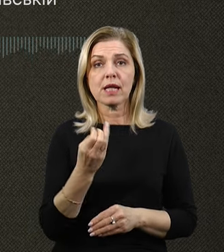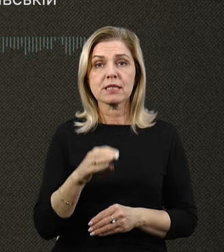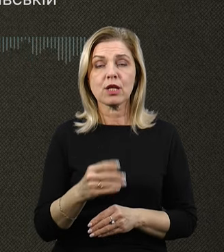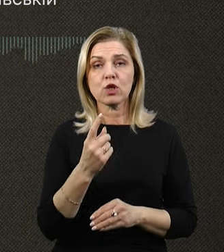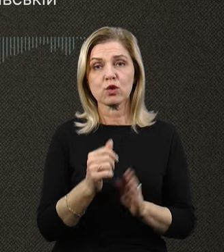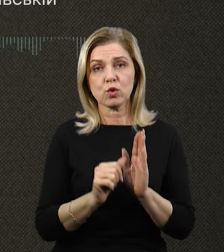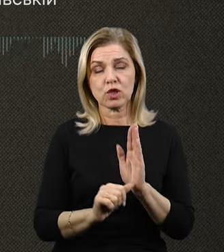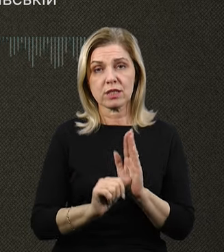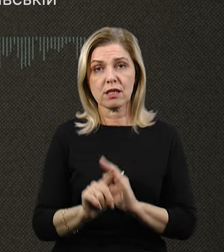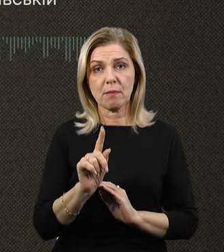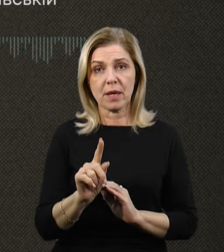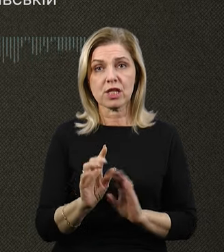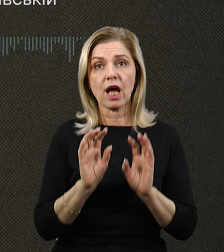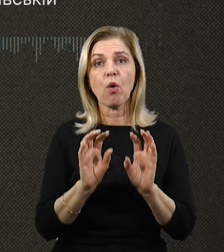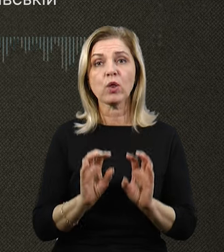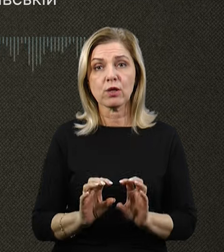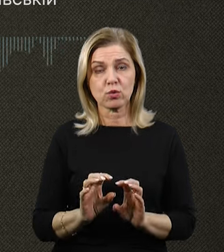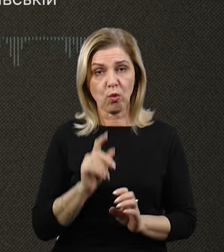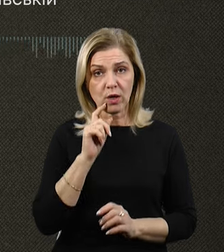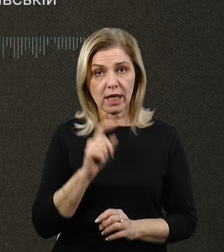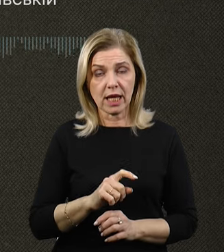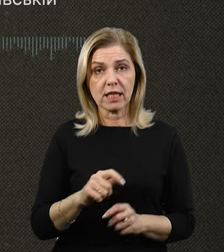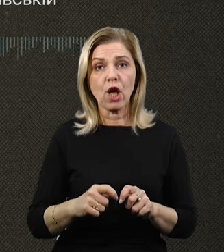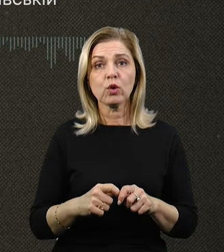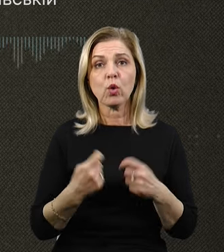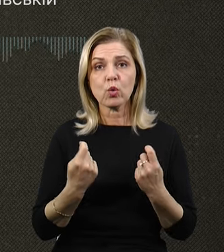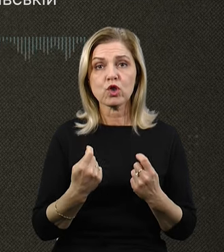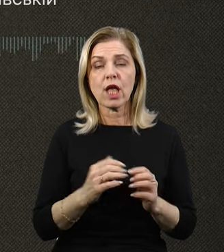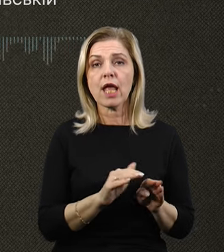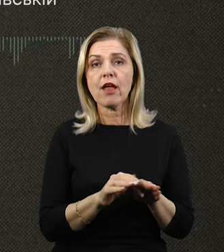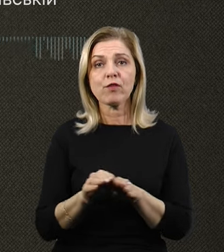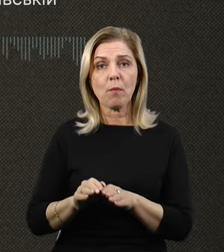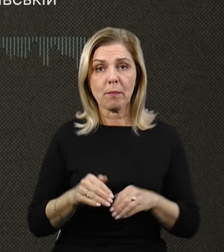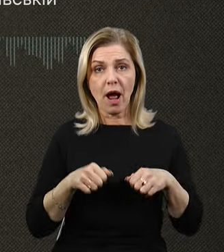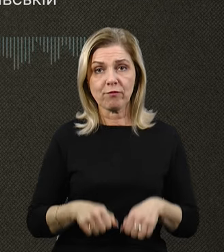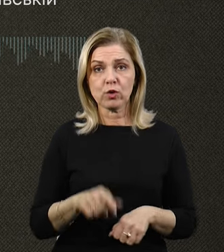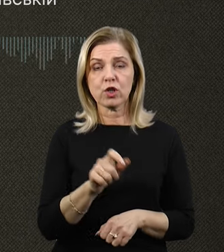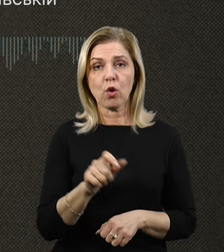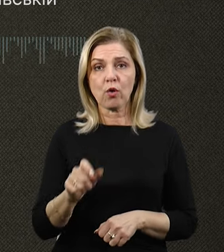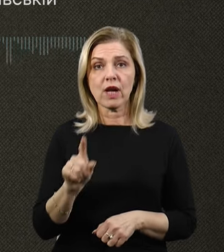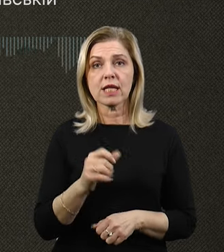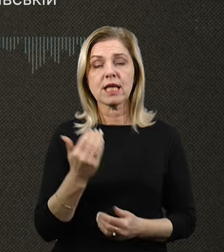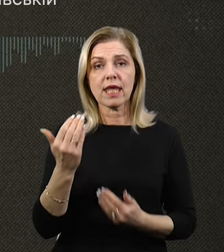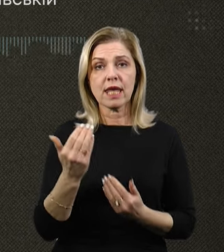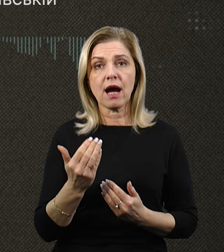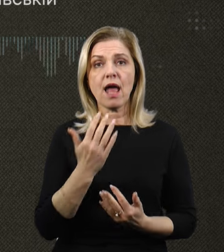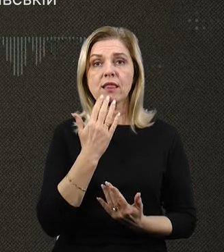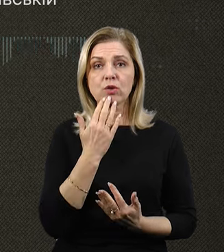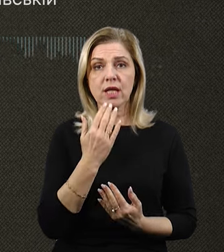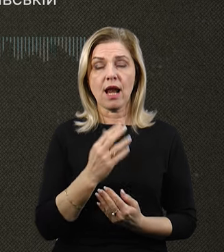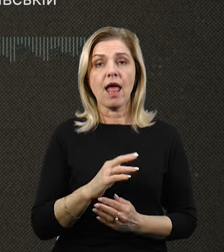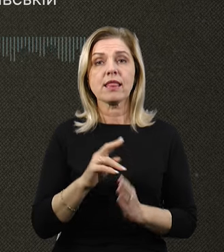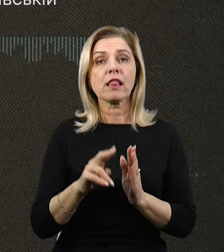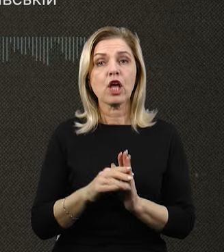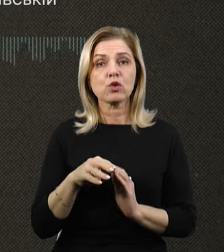161 Кримінального кодексу України. А саме порушення рівноправності громадян залежно від їх расової, національної